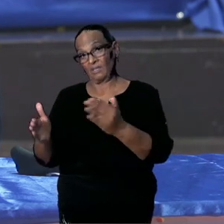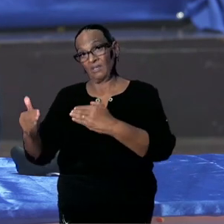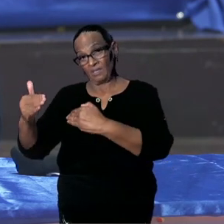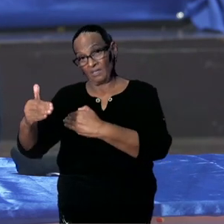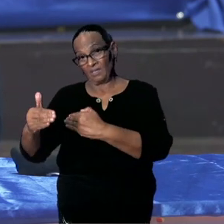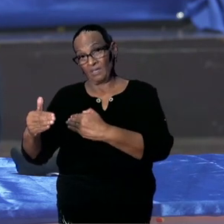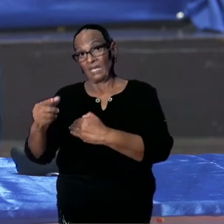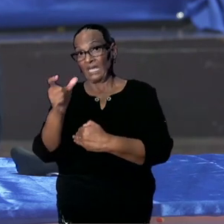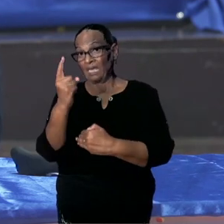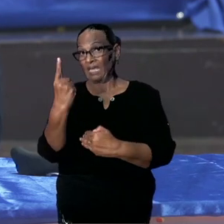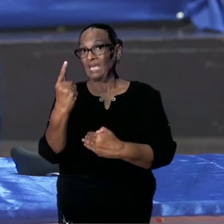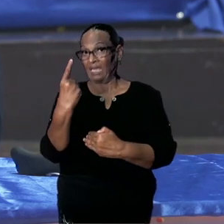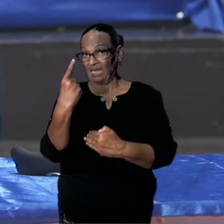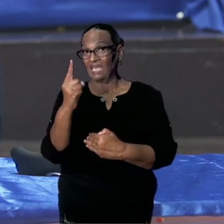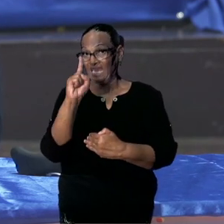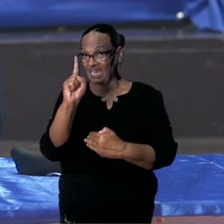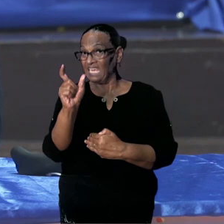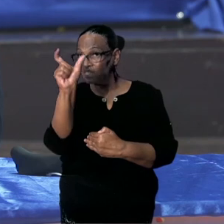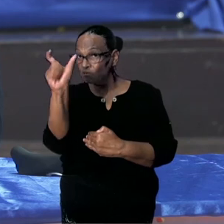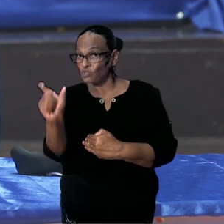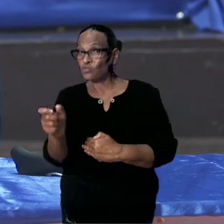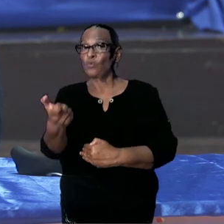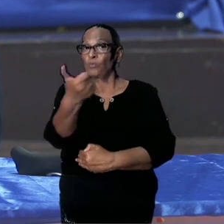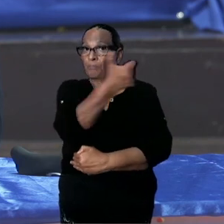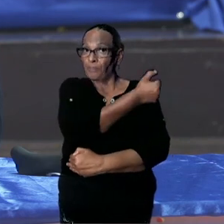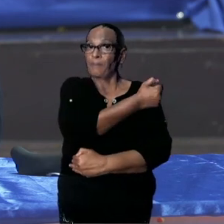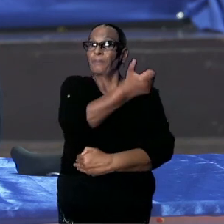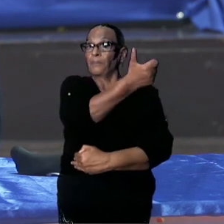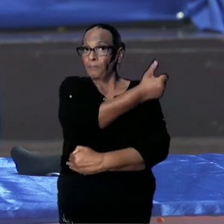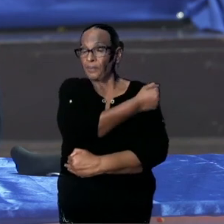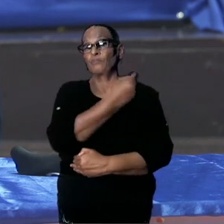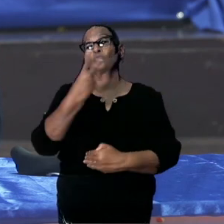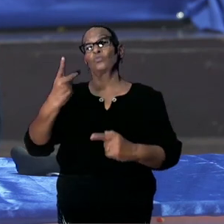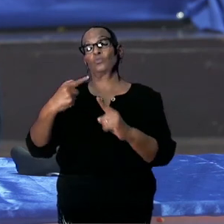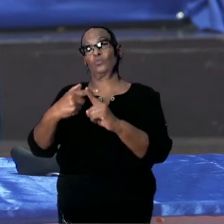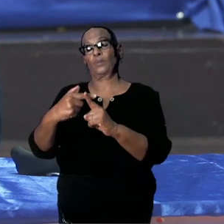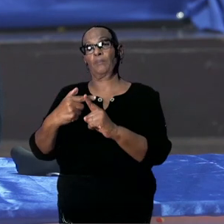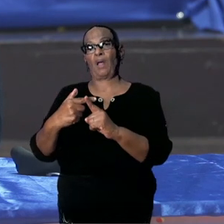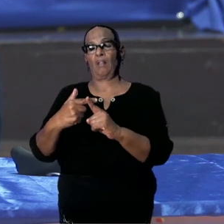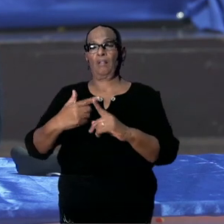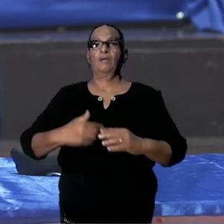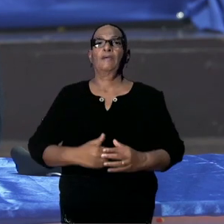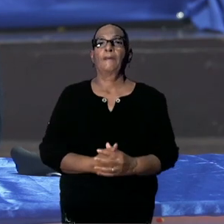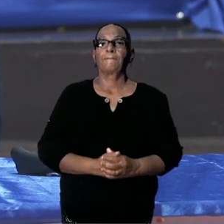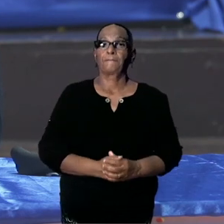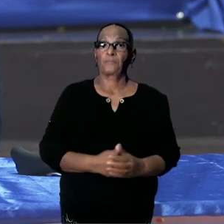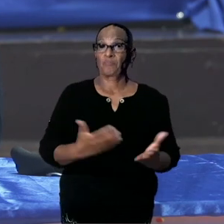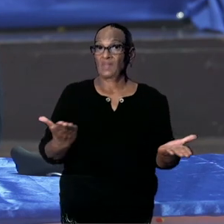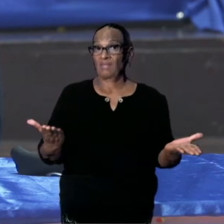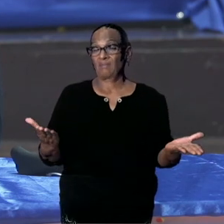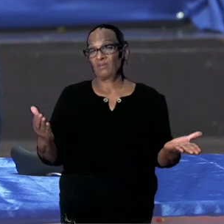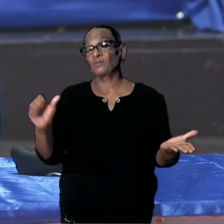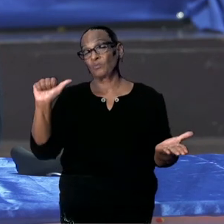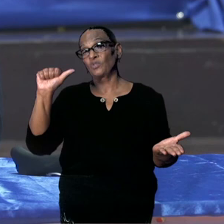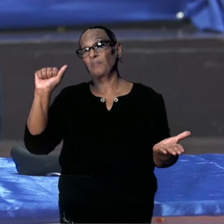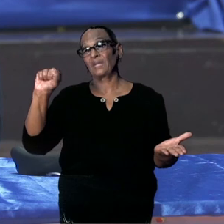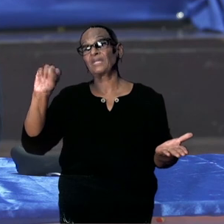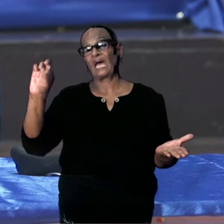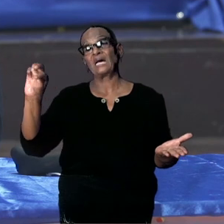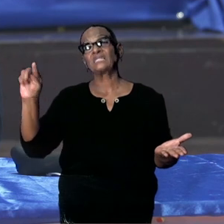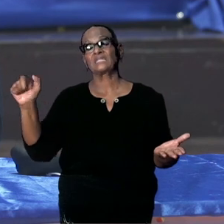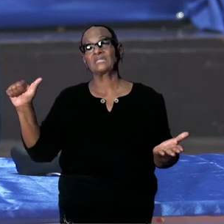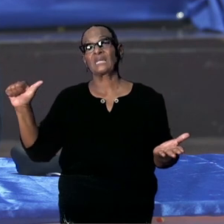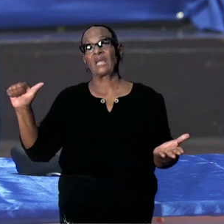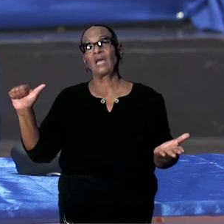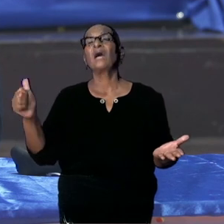persoon moeten geven, dan zie je altijd maar rond de 39.000 tot 40.000 personen. We met AstraZeneca kunnen